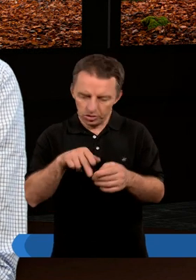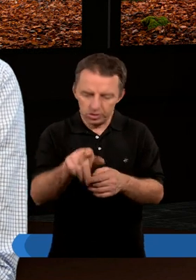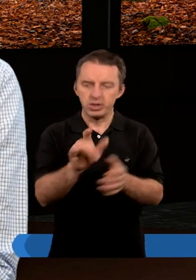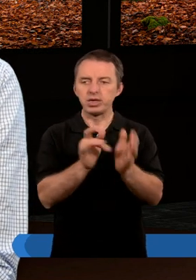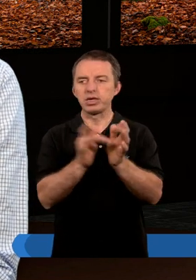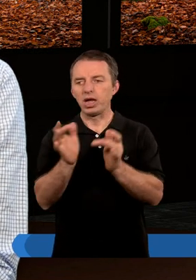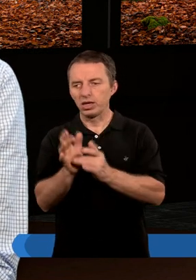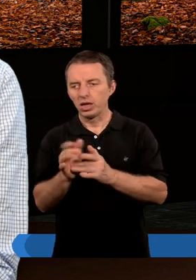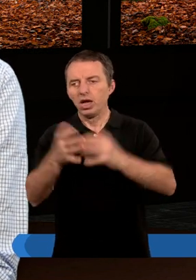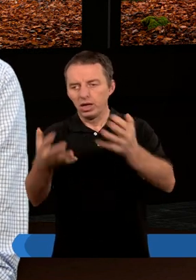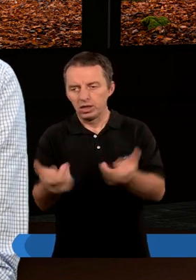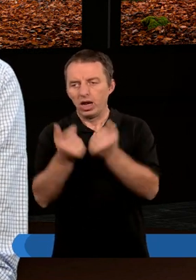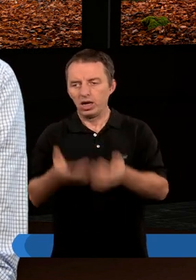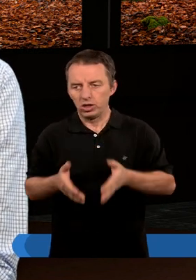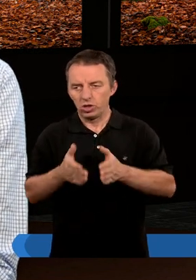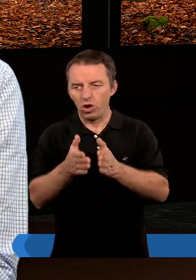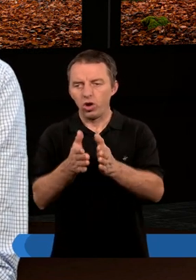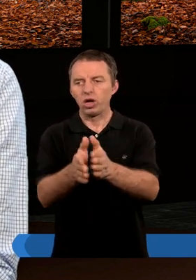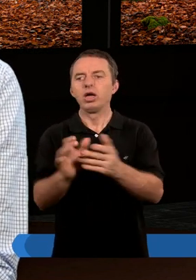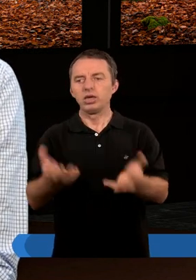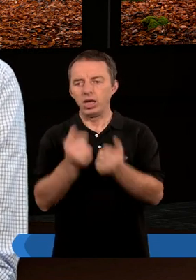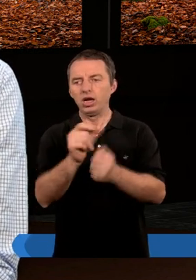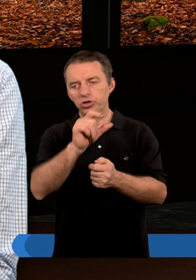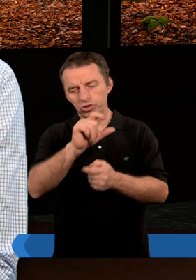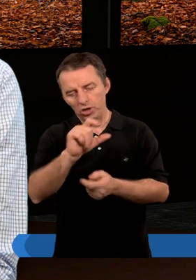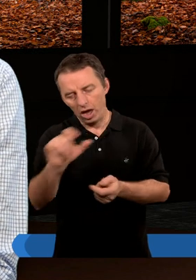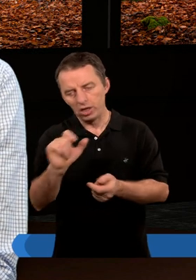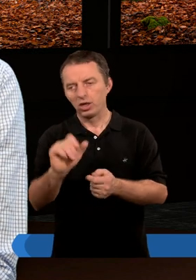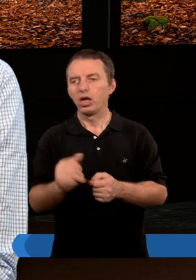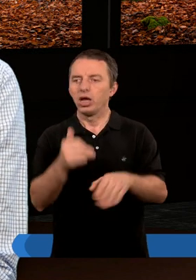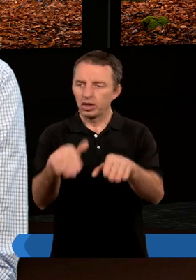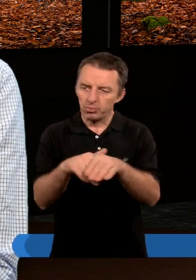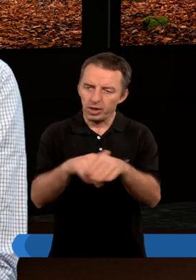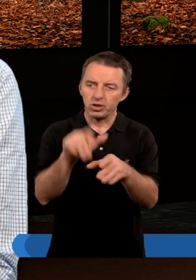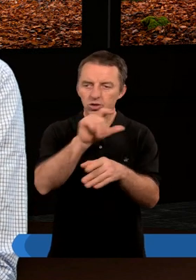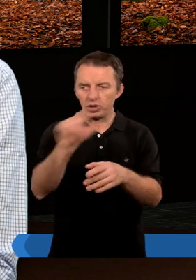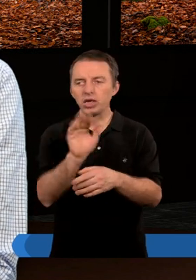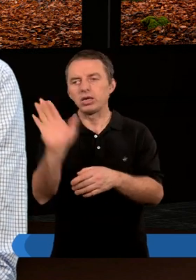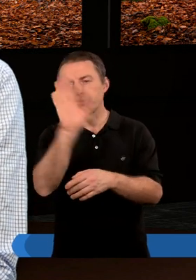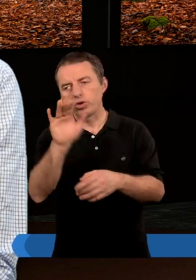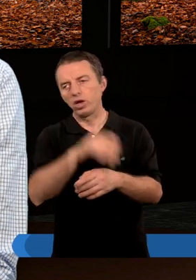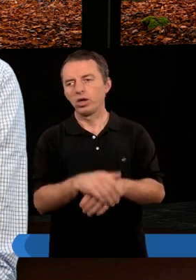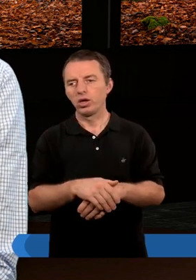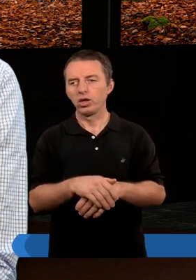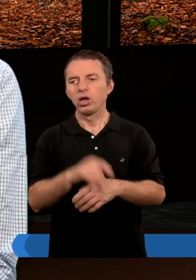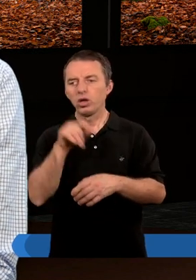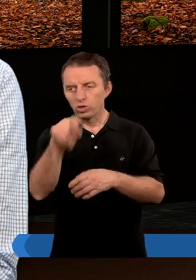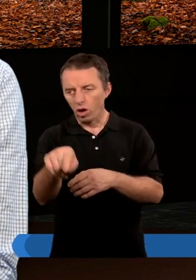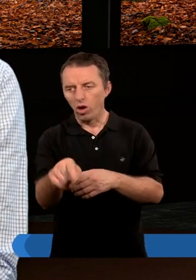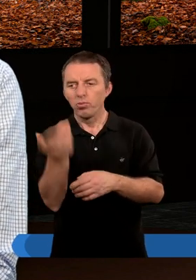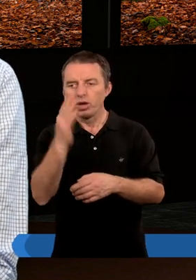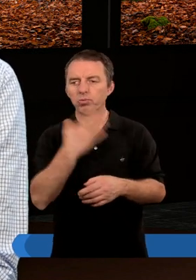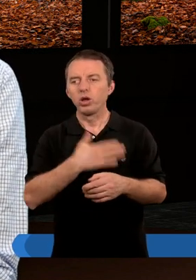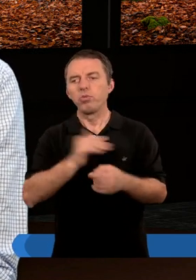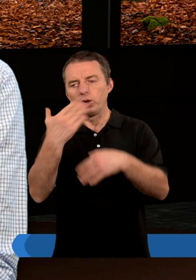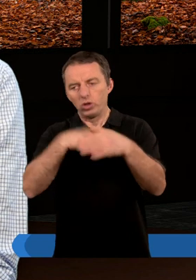Jezusem, znaleźć tę drogę, znaleźć czas, żeby spędzić czas z Bogiem. I to mi bardzo